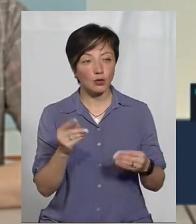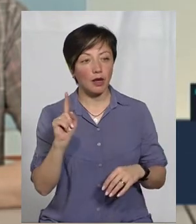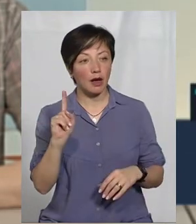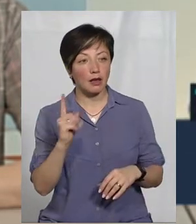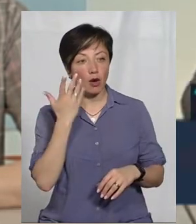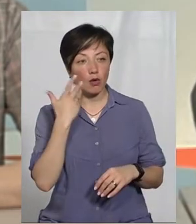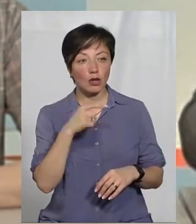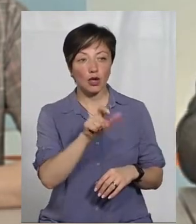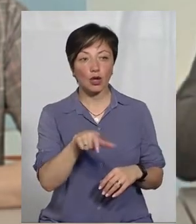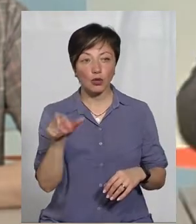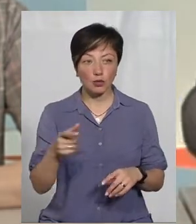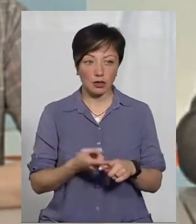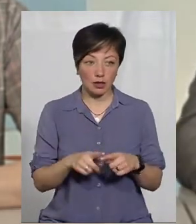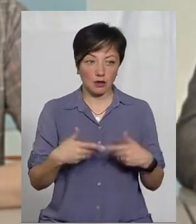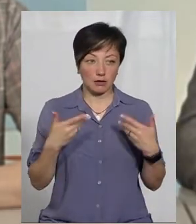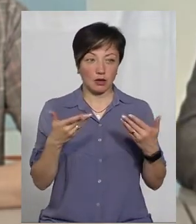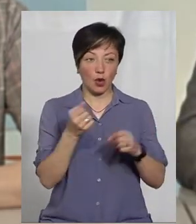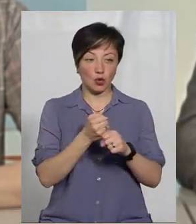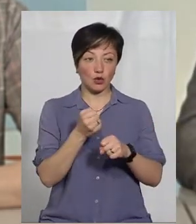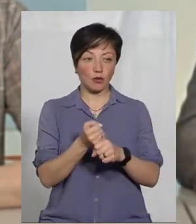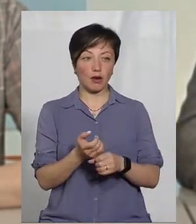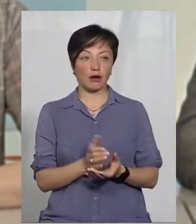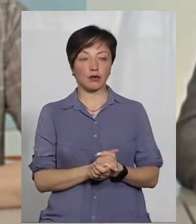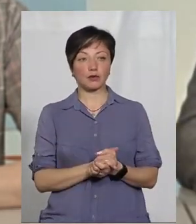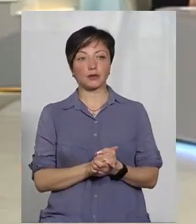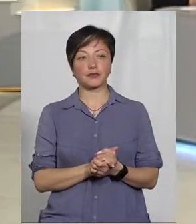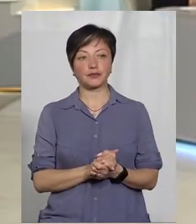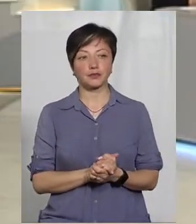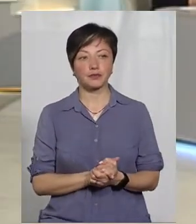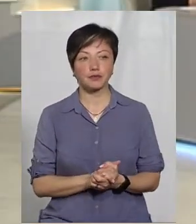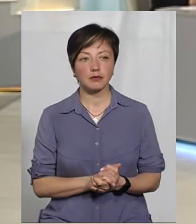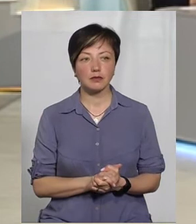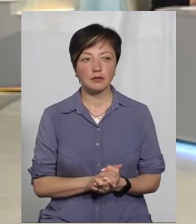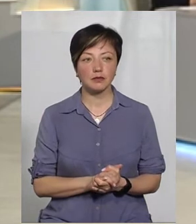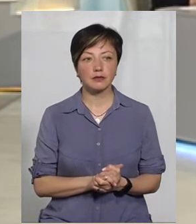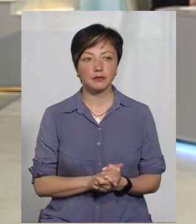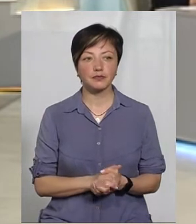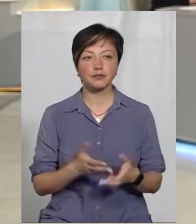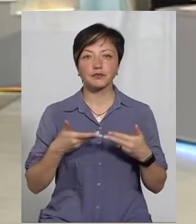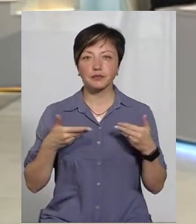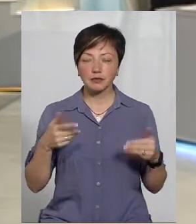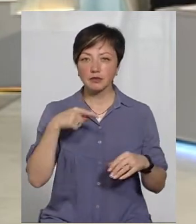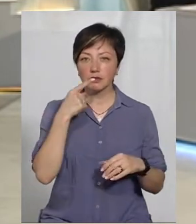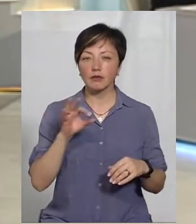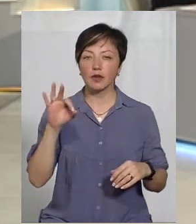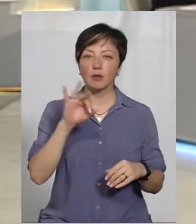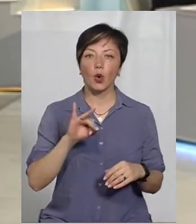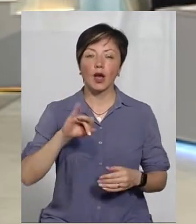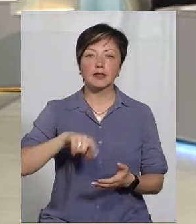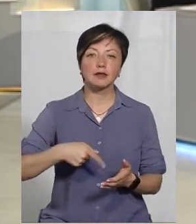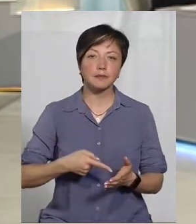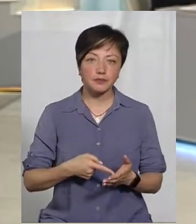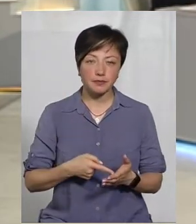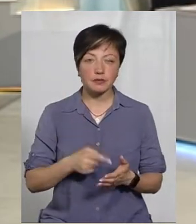але коли люди їх розробляють. Ми говоримо про Язіаслав,